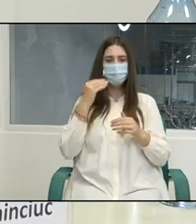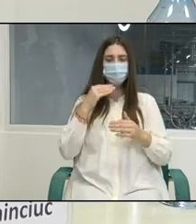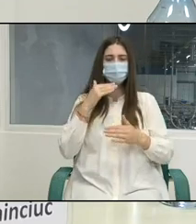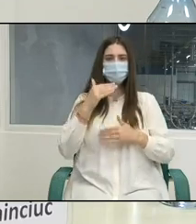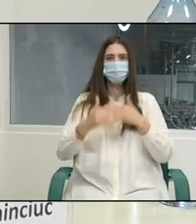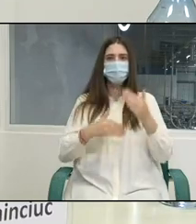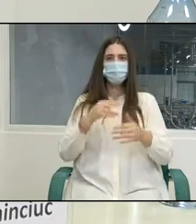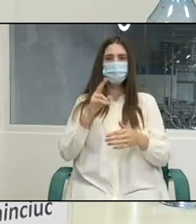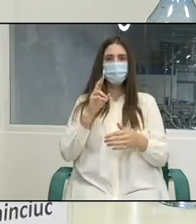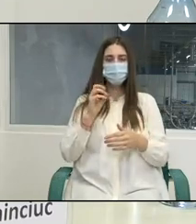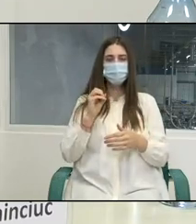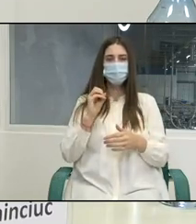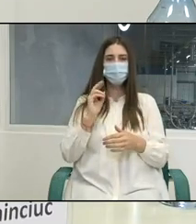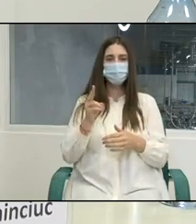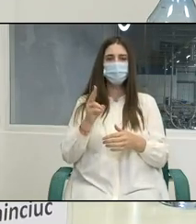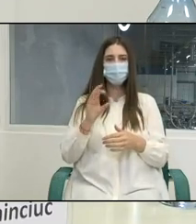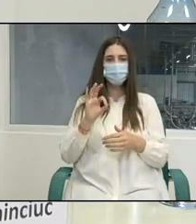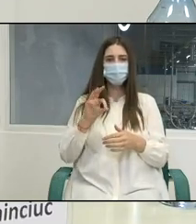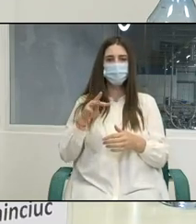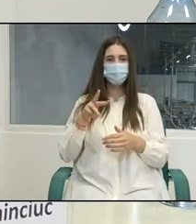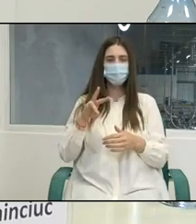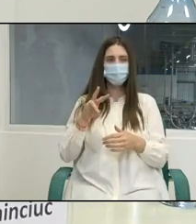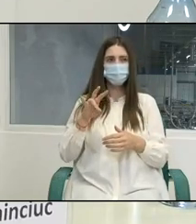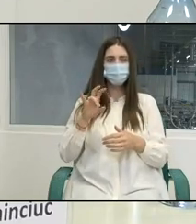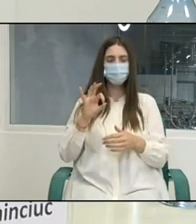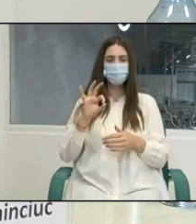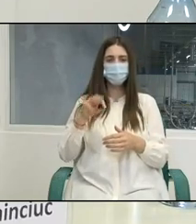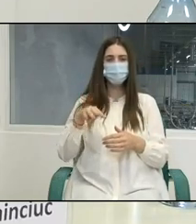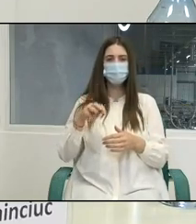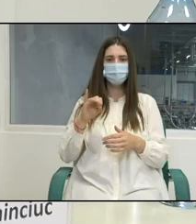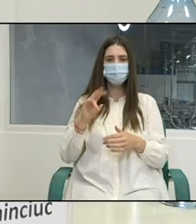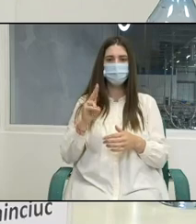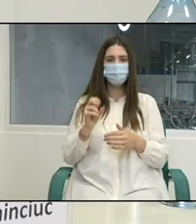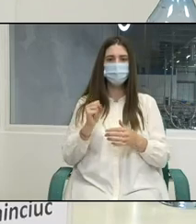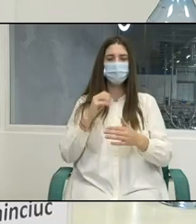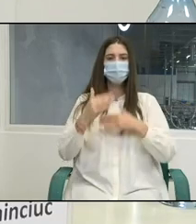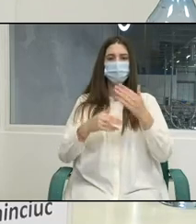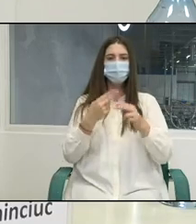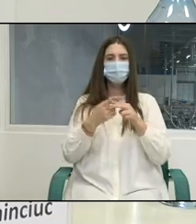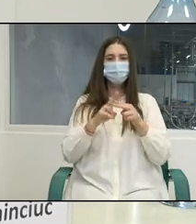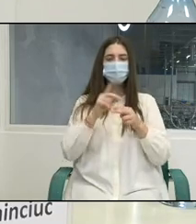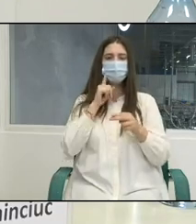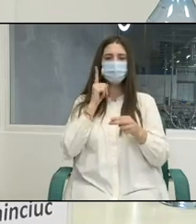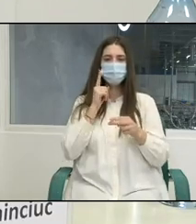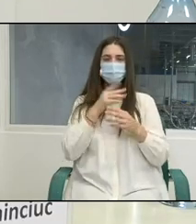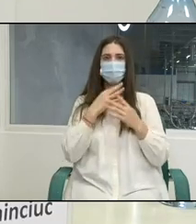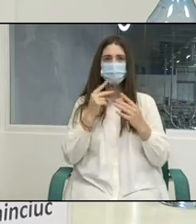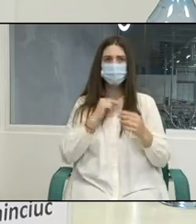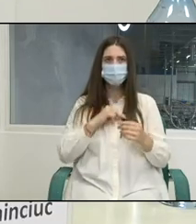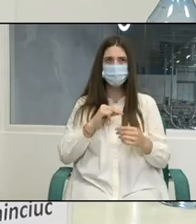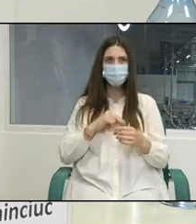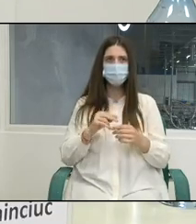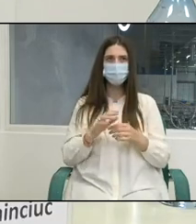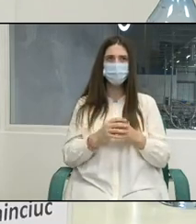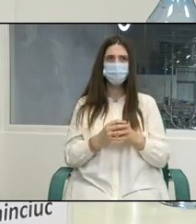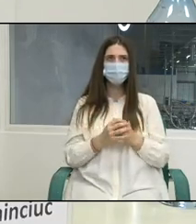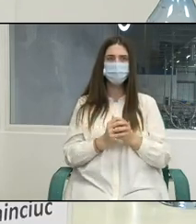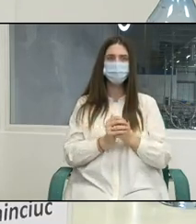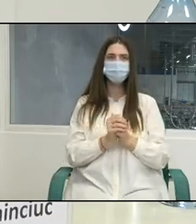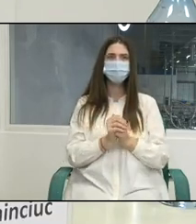durabilă și asigurarea ocupării de plină în câmpul muncii inclusiv a tinerilor. În acest sens